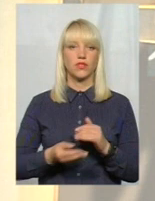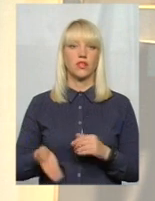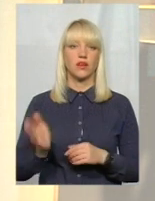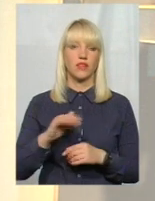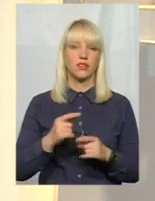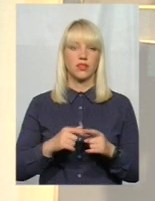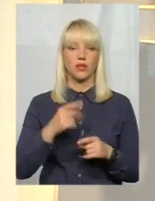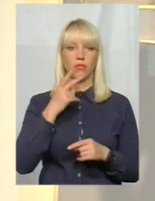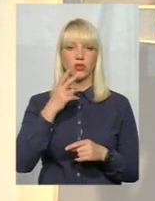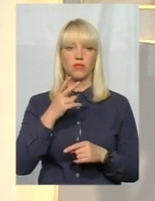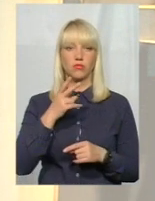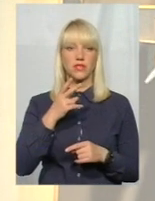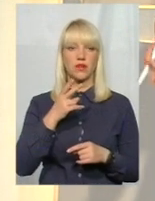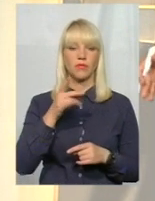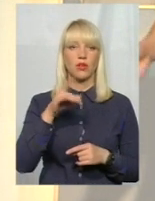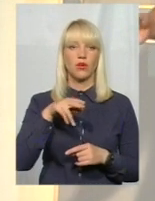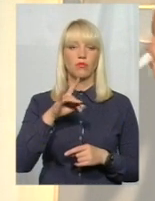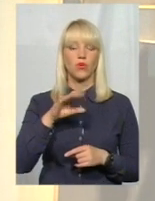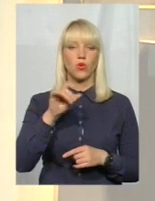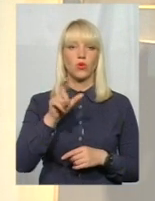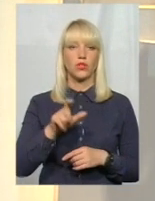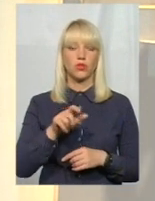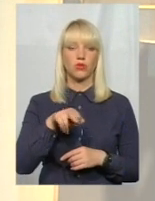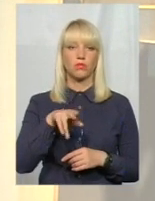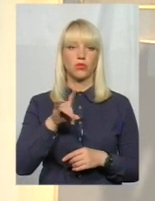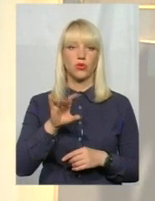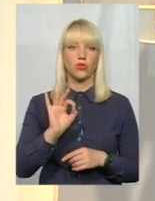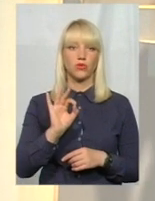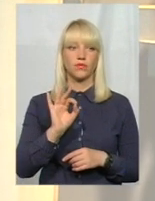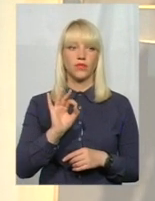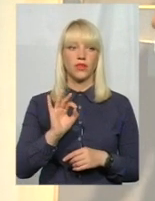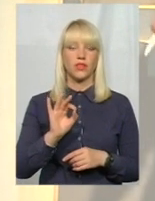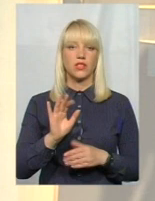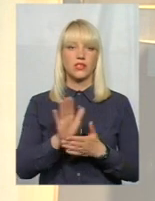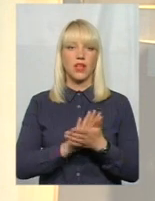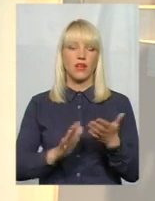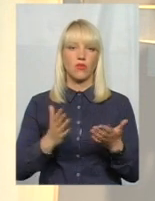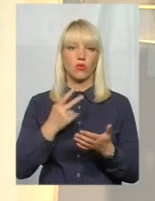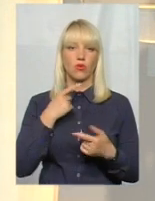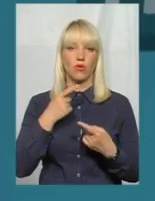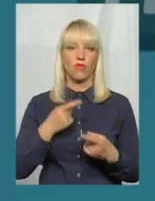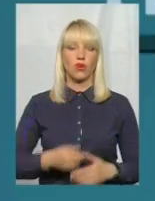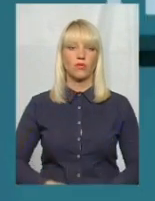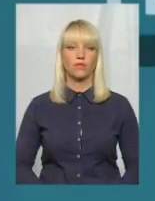таки її подивимося про людину і про заяву, яку ми сьогодні говоримо.